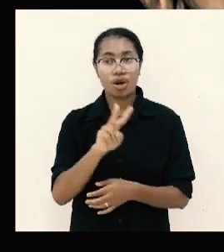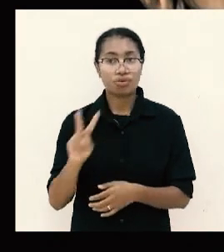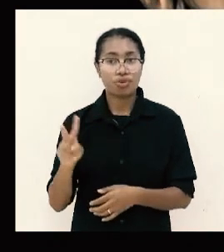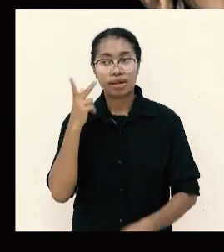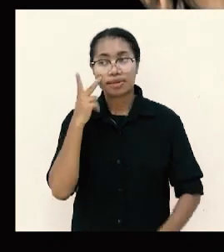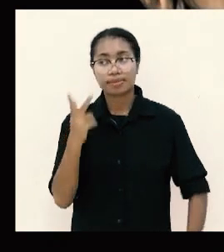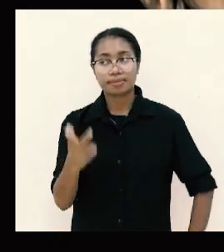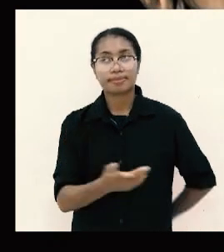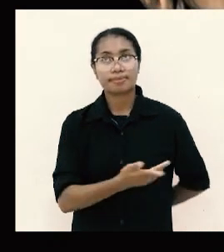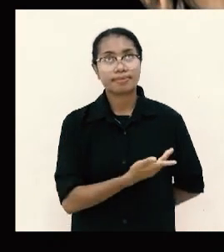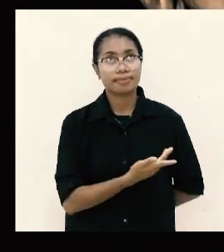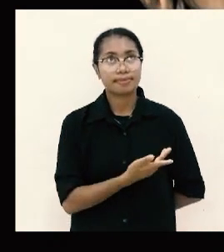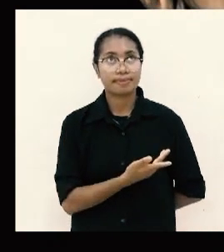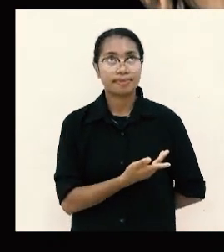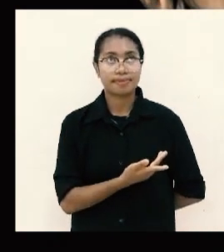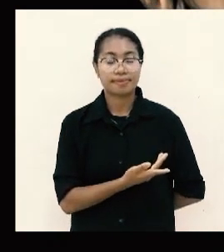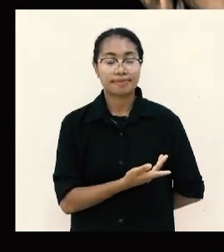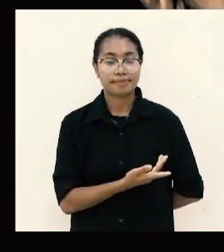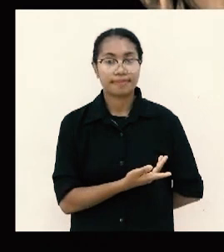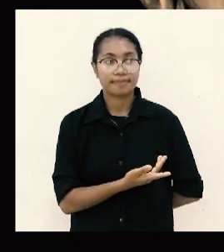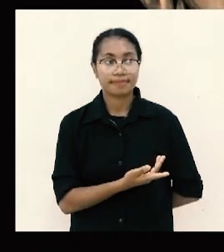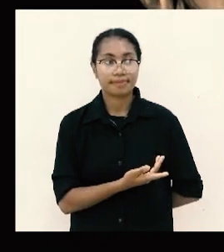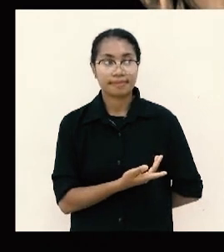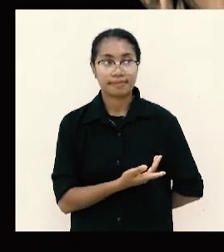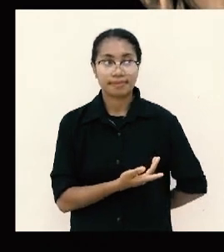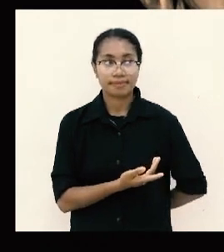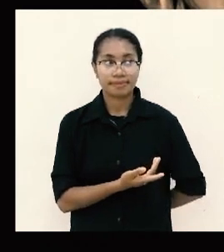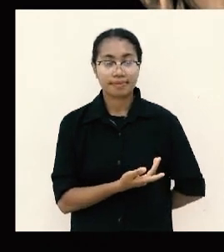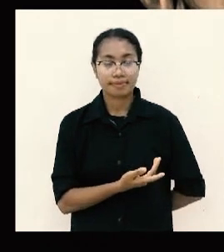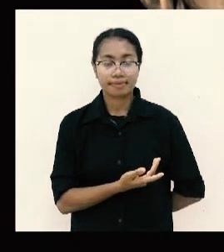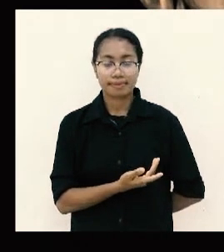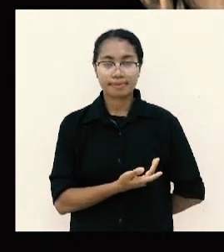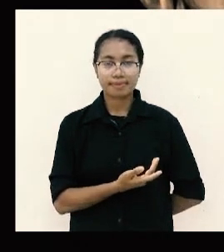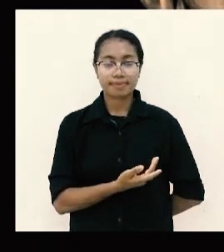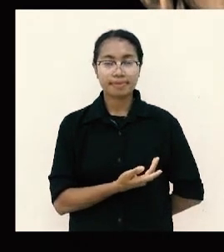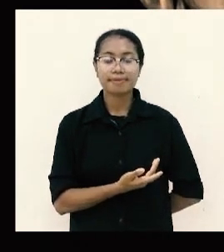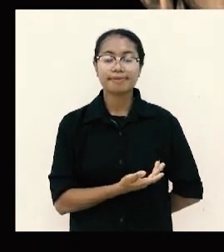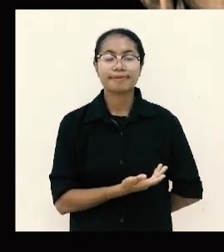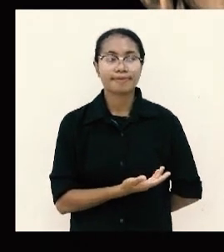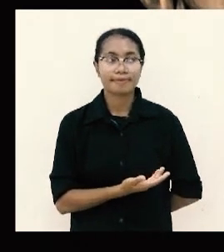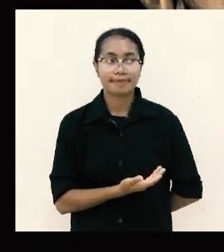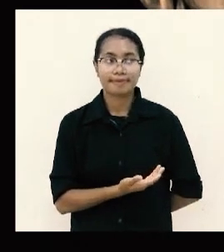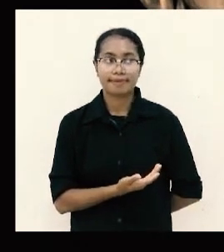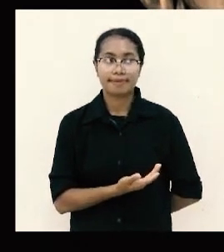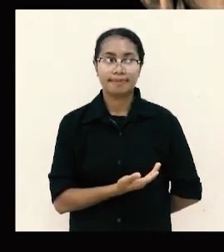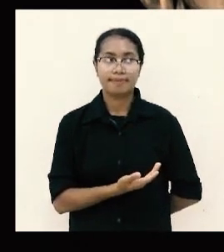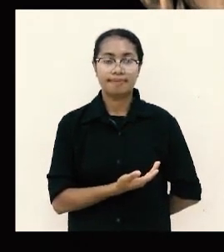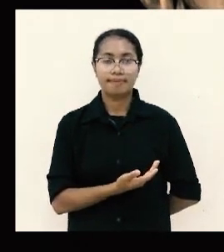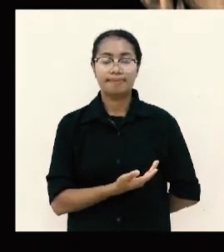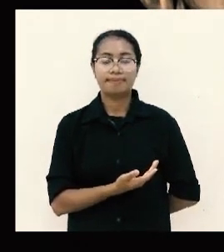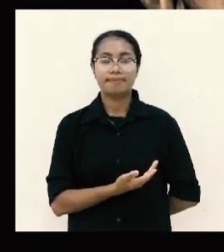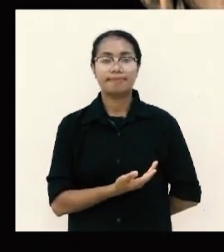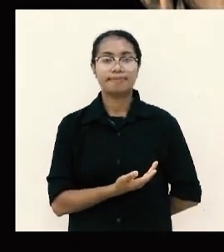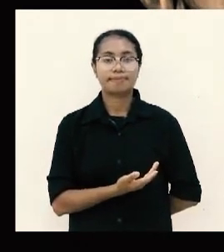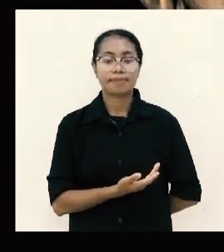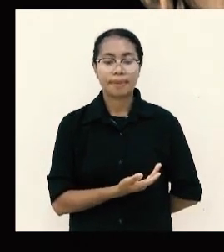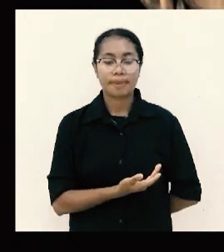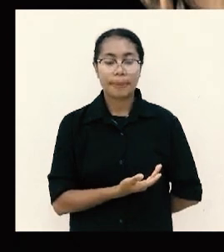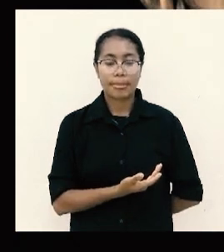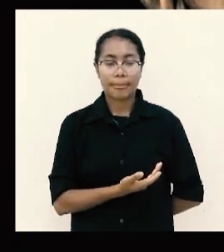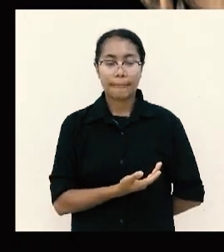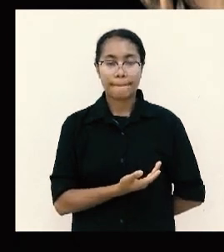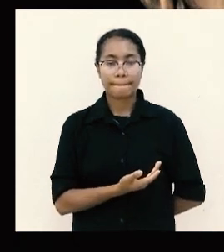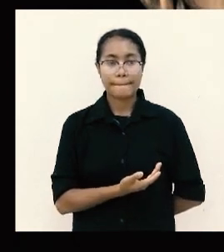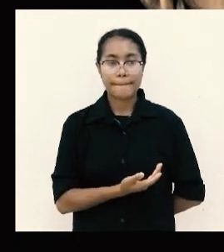bermurah hati terhadap bangsa ini sehingga apabila kamu pergi kamu tidak pergi dengan tangan hampa tapi tiap-tiap